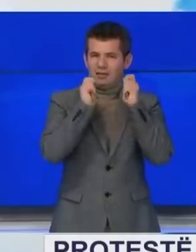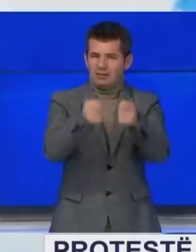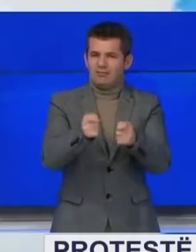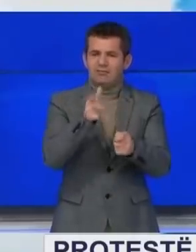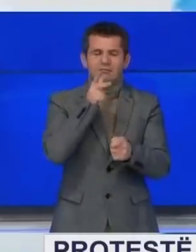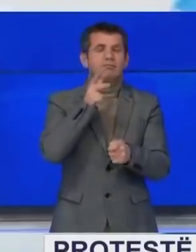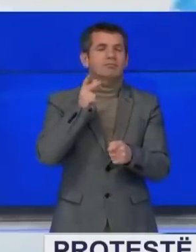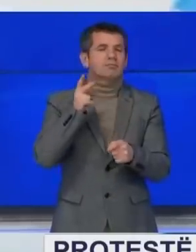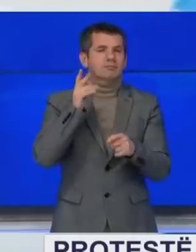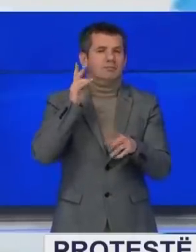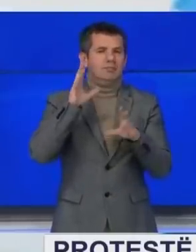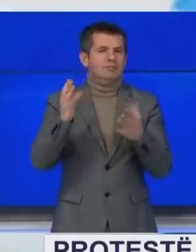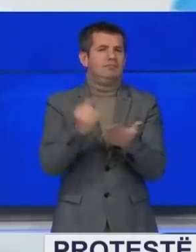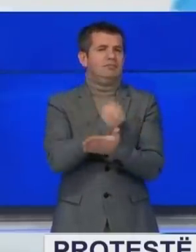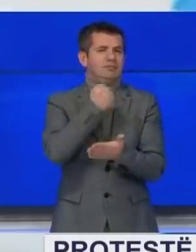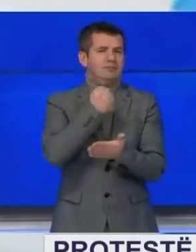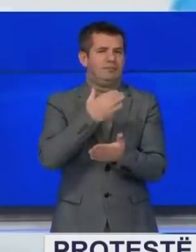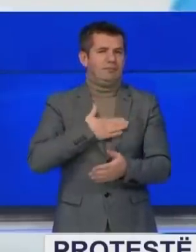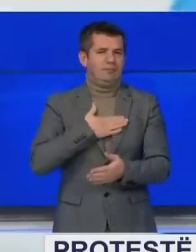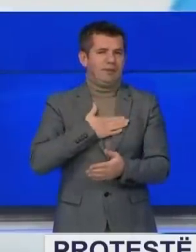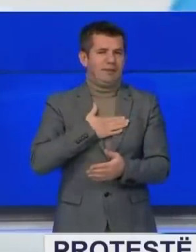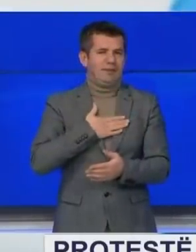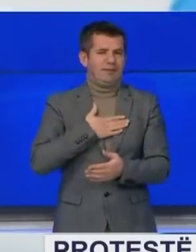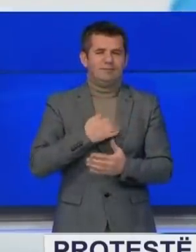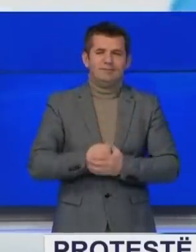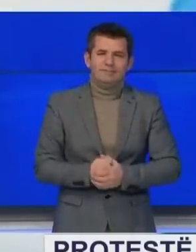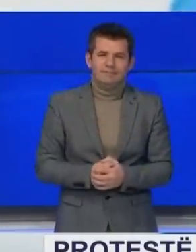harritur dhe ritek realizimi i kërkesave të tyre.